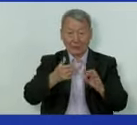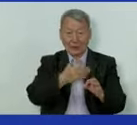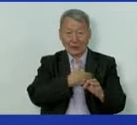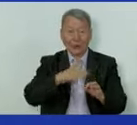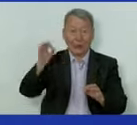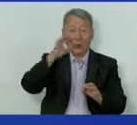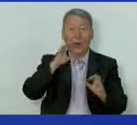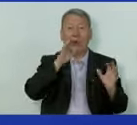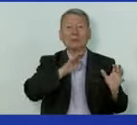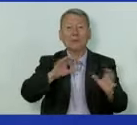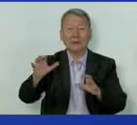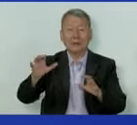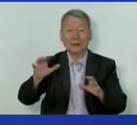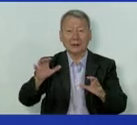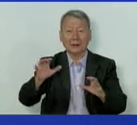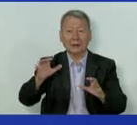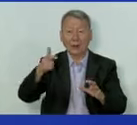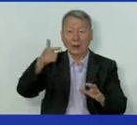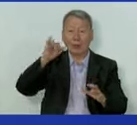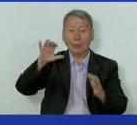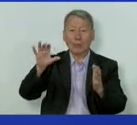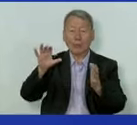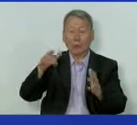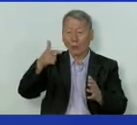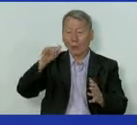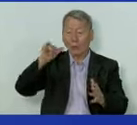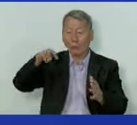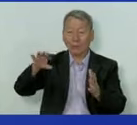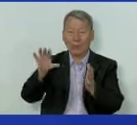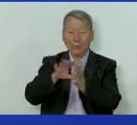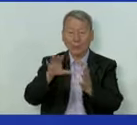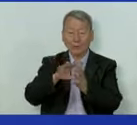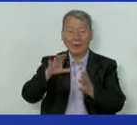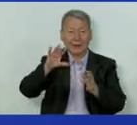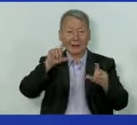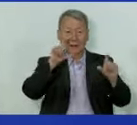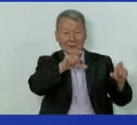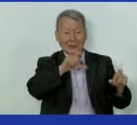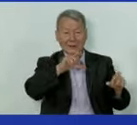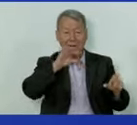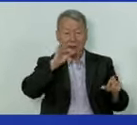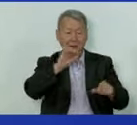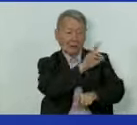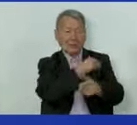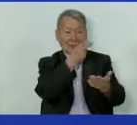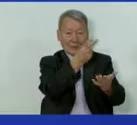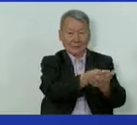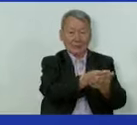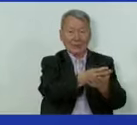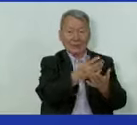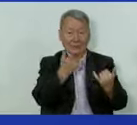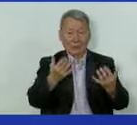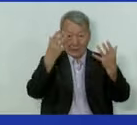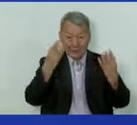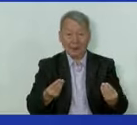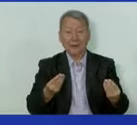обеспечении гуманитарных обеспечения обсервационных пунктов и госпитализационных пунктов,